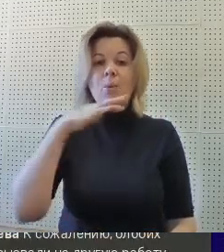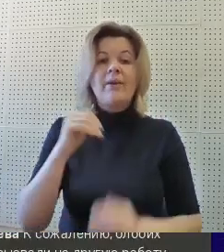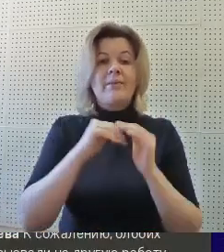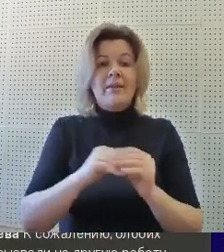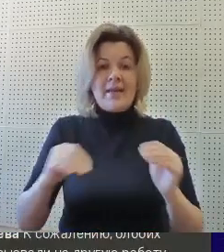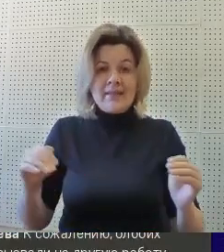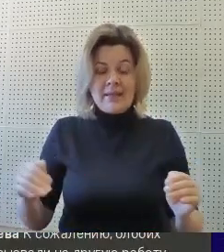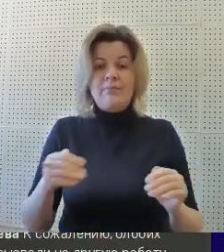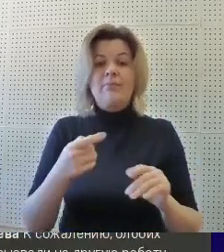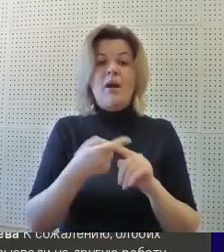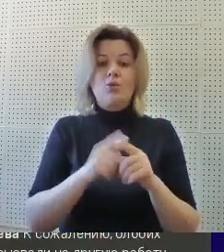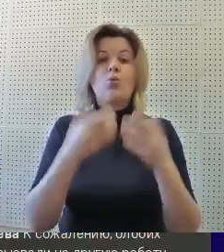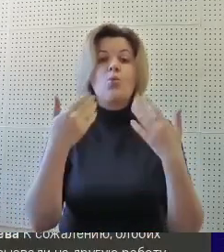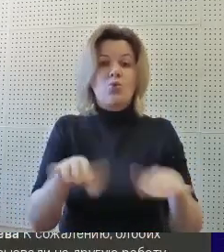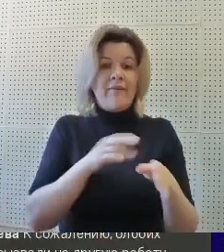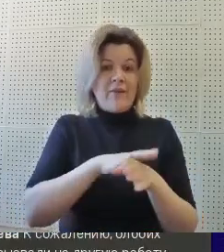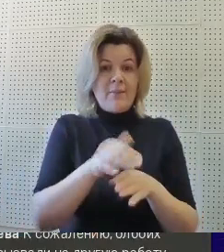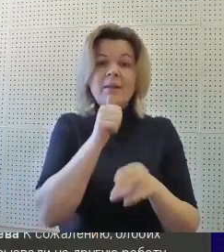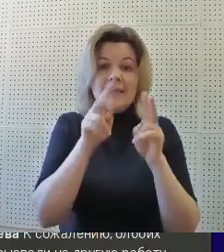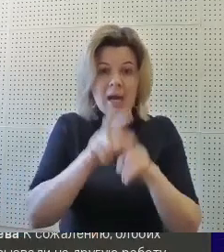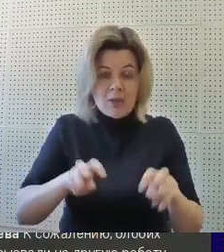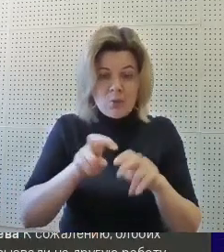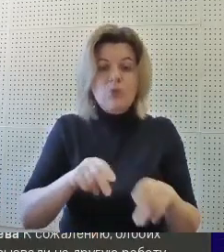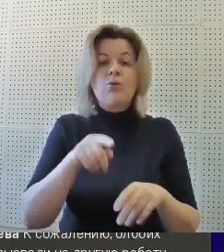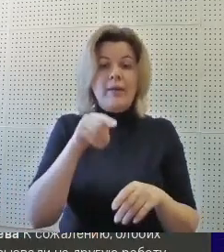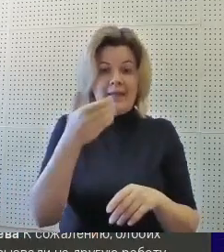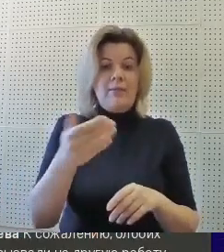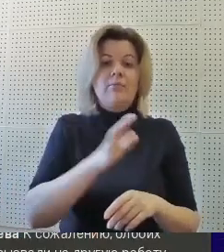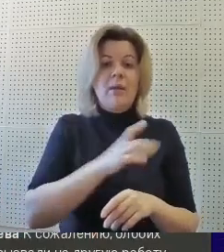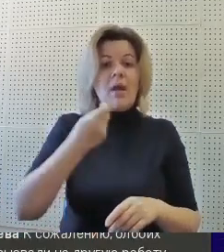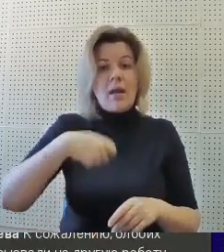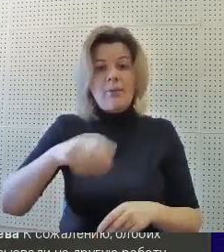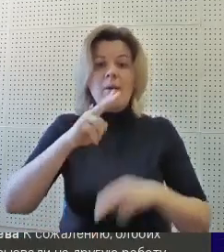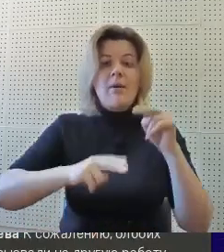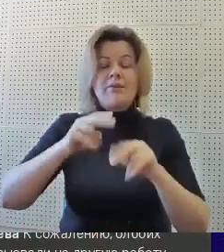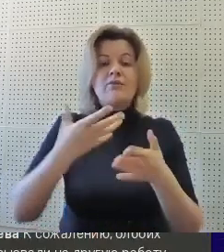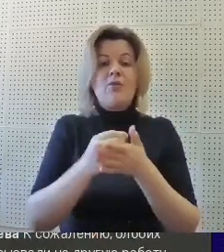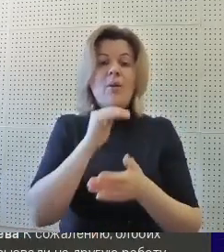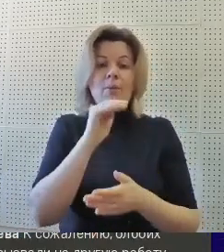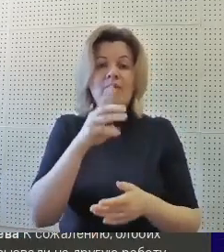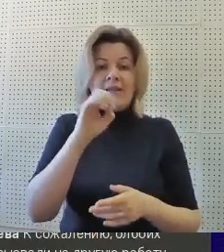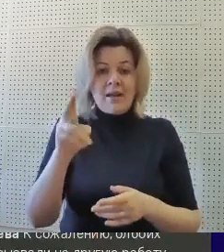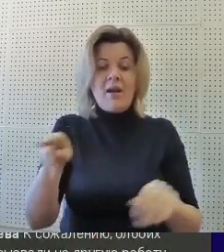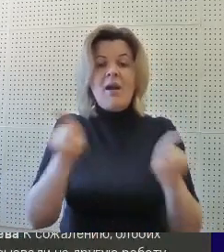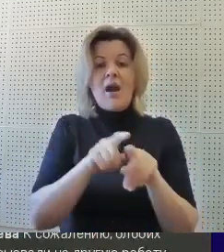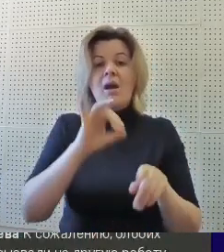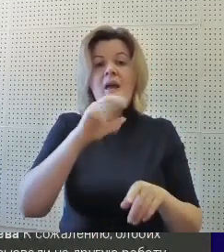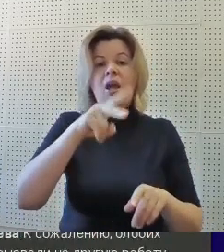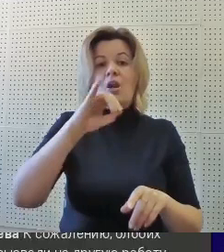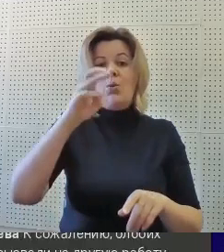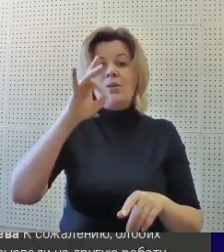Многим детям, прошедшим диагностику, было рекомендовано строить свой профтрек в качестве